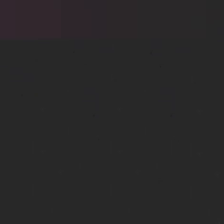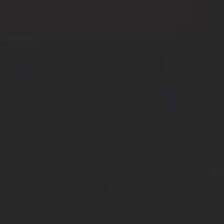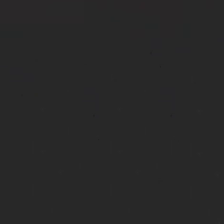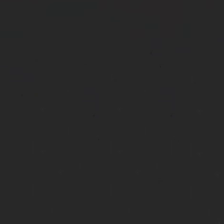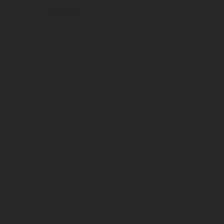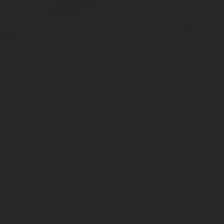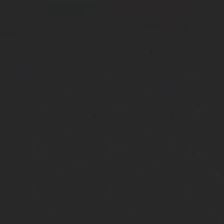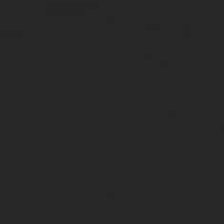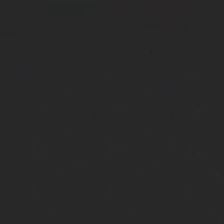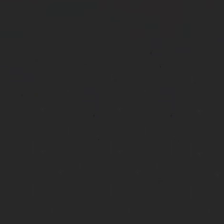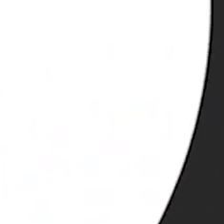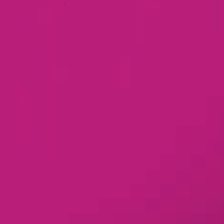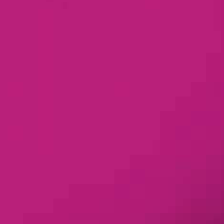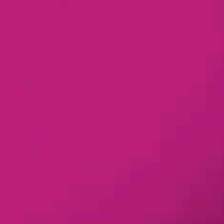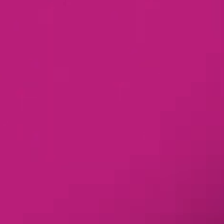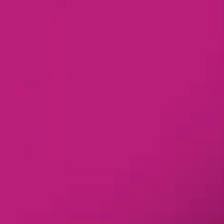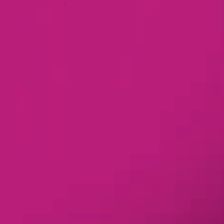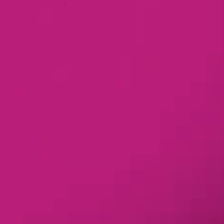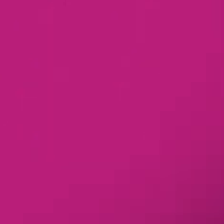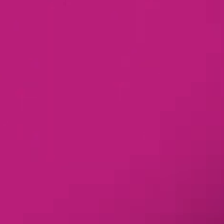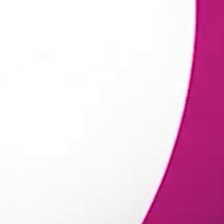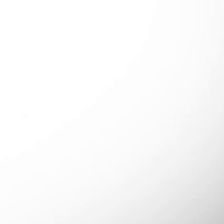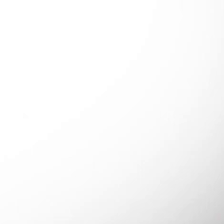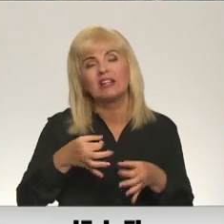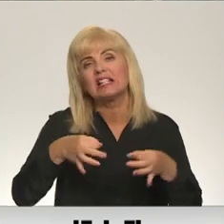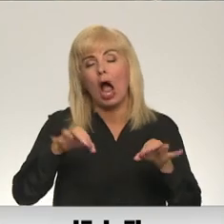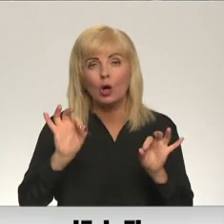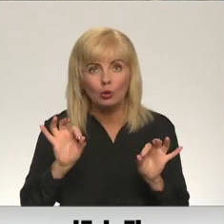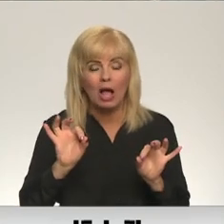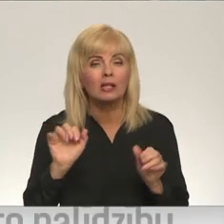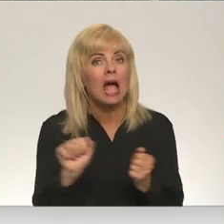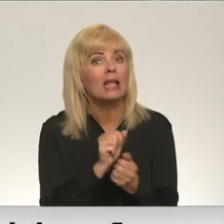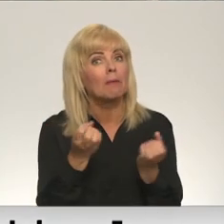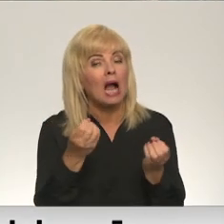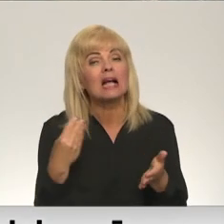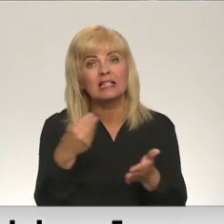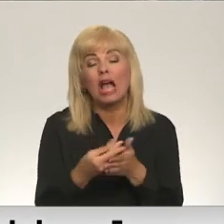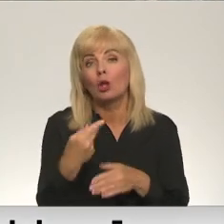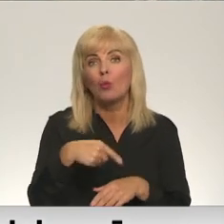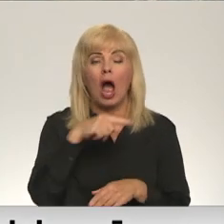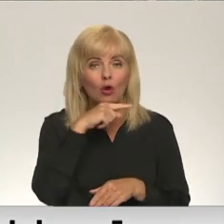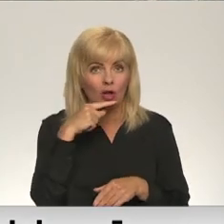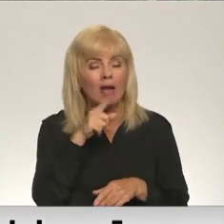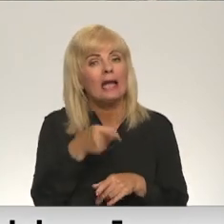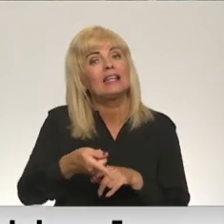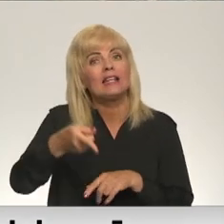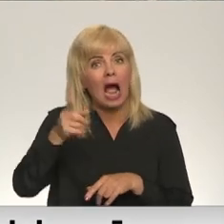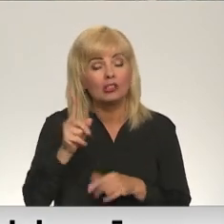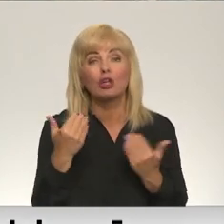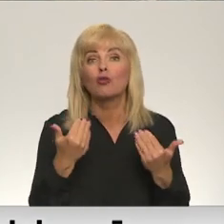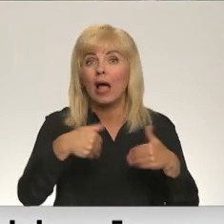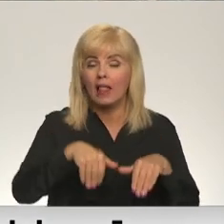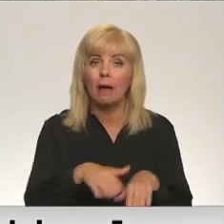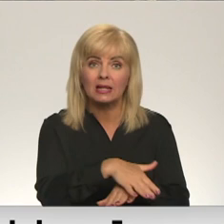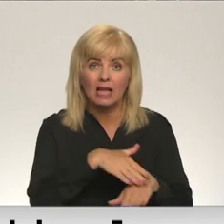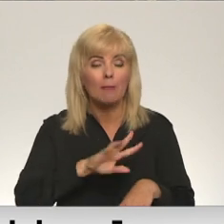Re, visi ēters ir te! Dabzgāzes iegāda no Krievijas ir jāizliedz. Tā šodien lēma